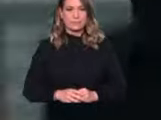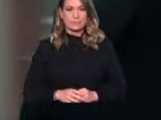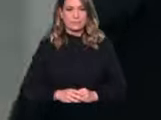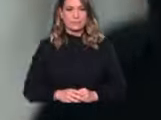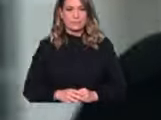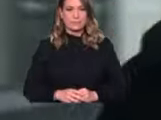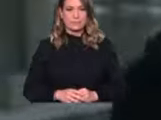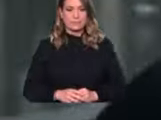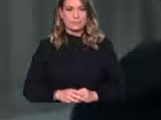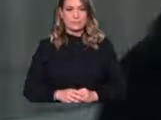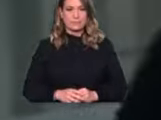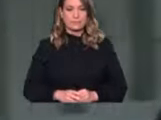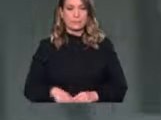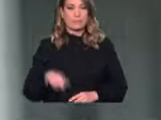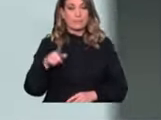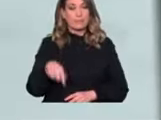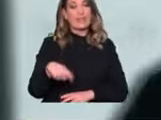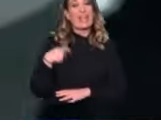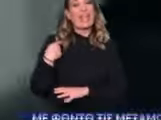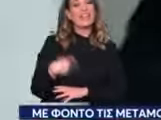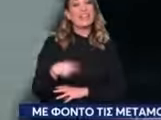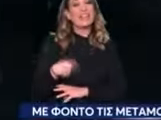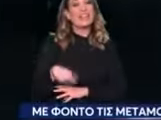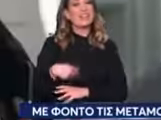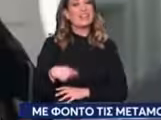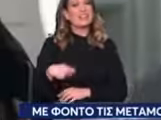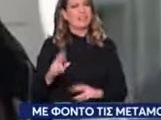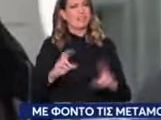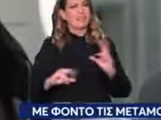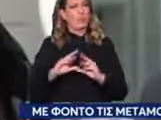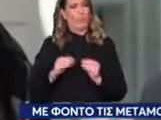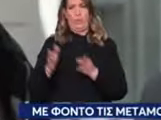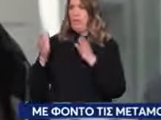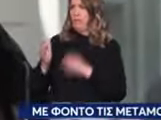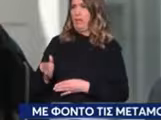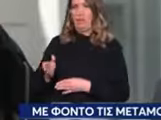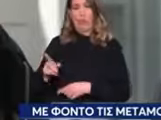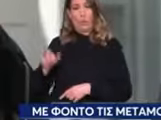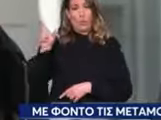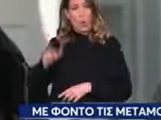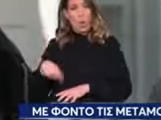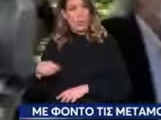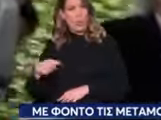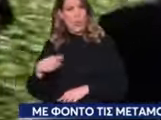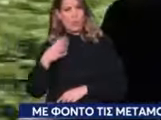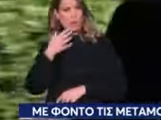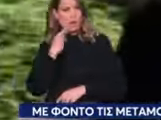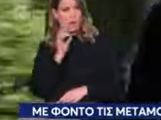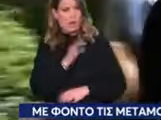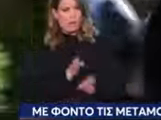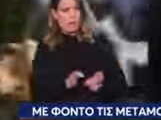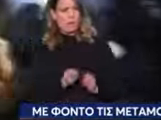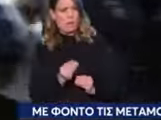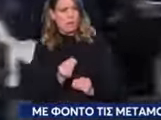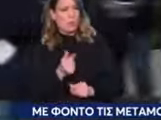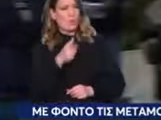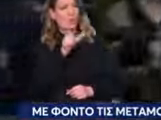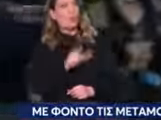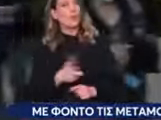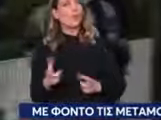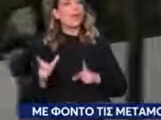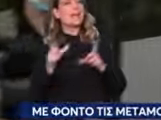Ροντέο έγινε η δίκη πισπυρίγκου χτες όταν ο Αλέξης Κούγιας άφησε υπονοούμενα για τον τρόπο που ο Ανδρέας Ιλιάδης